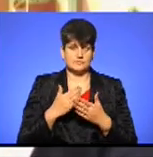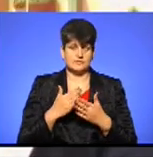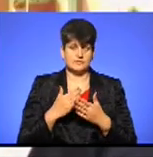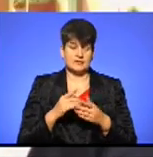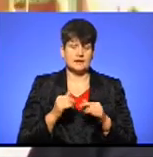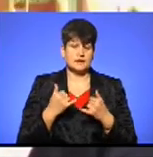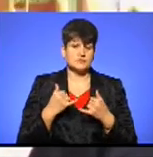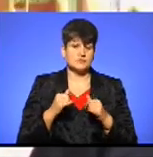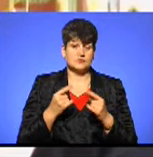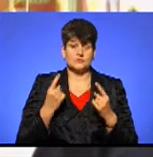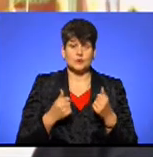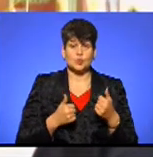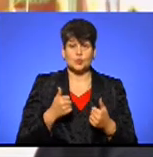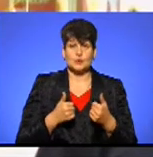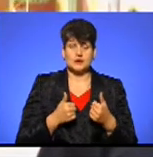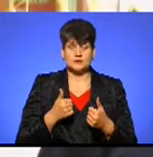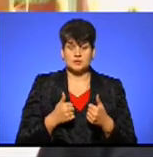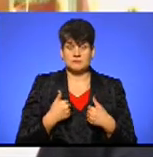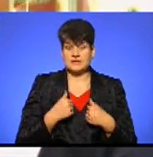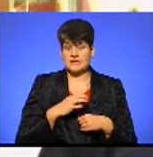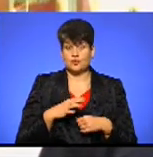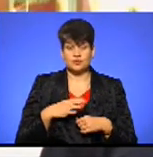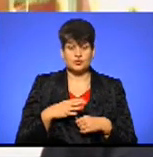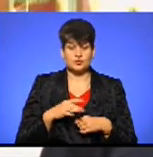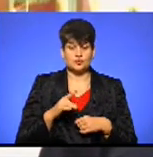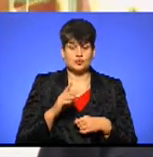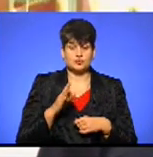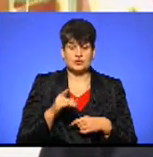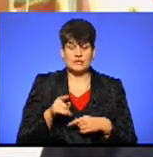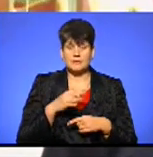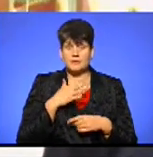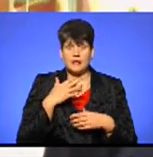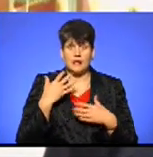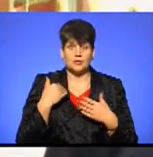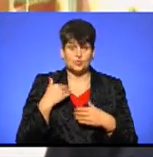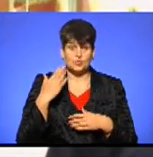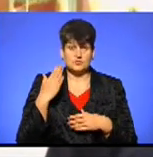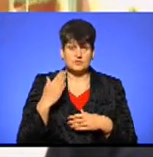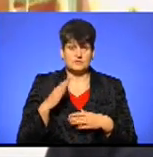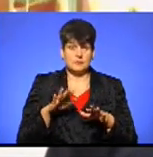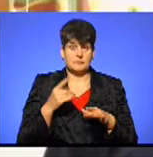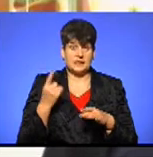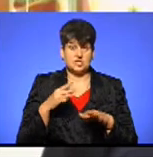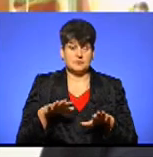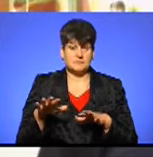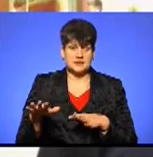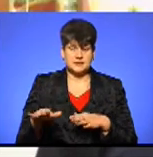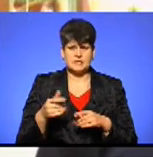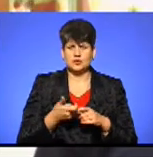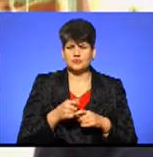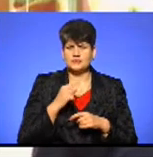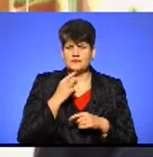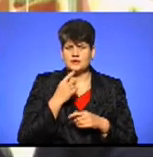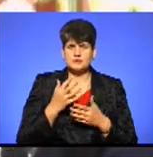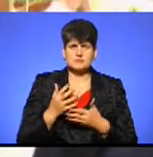надзвичайно великою конкуренцією. Ми не очікували, що буде так багато голосів у перших місць. І насправді дуже важко